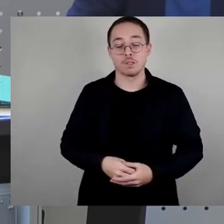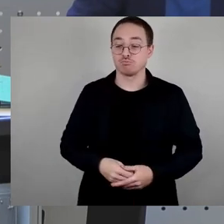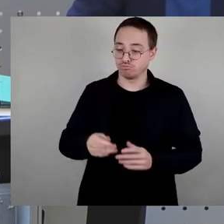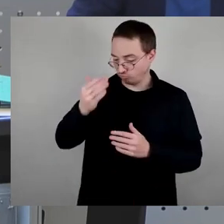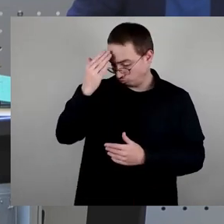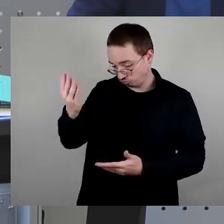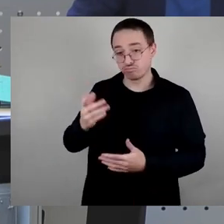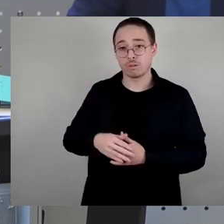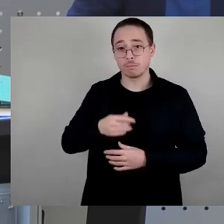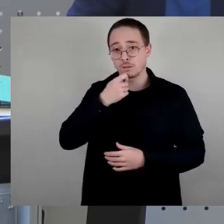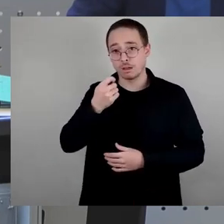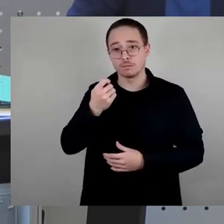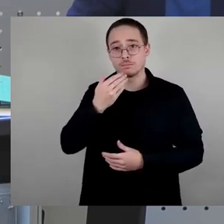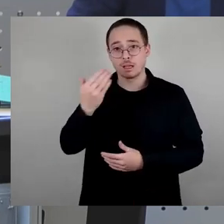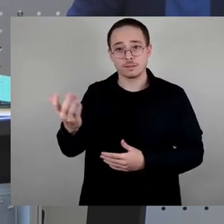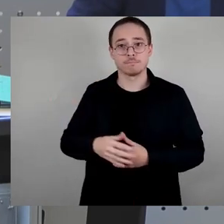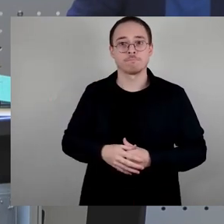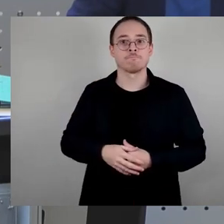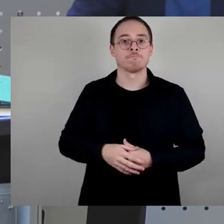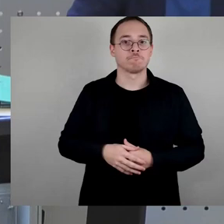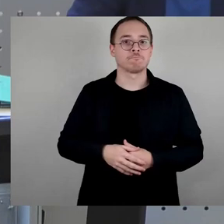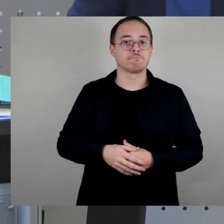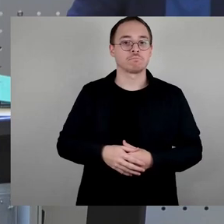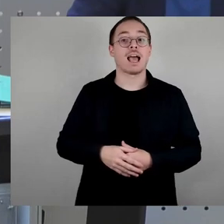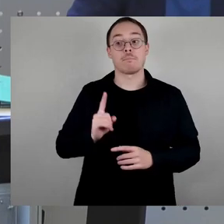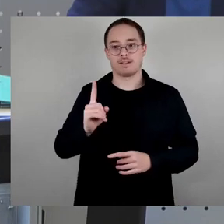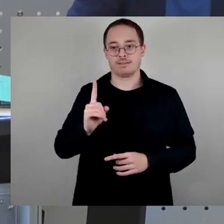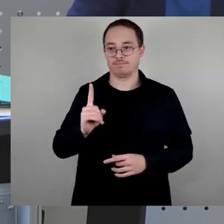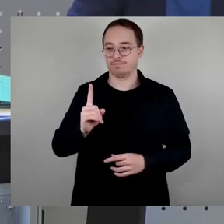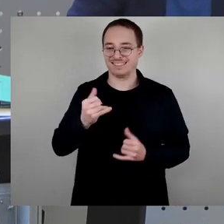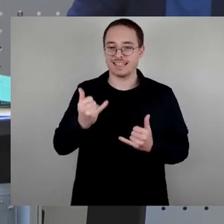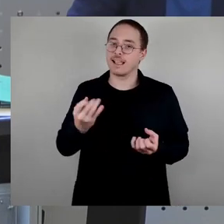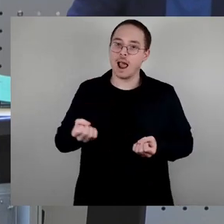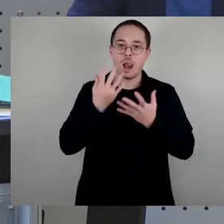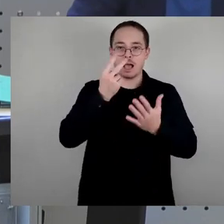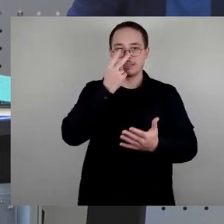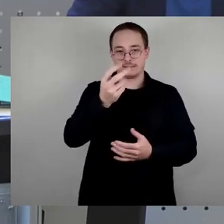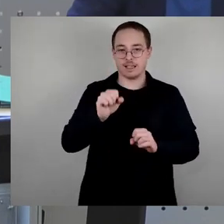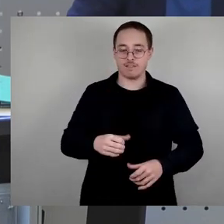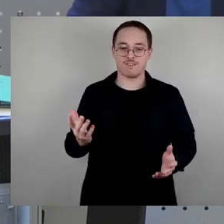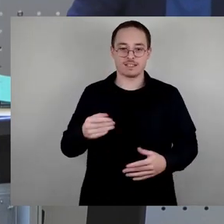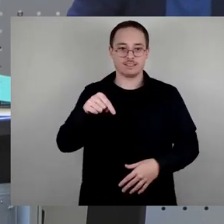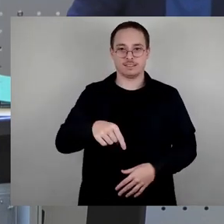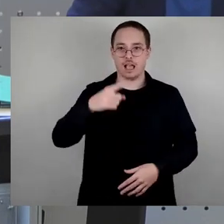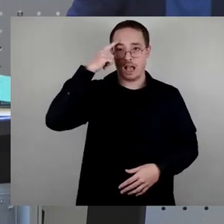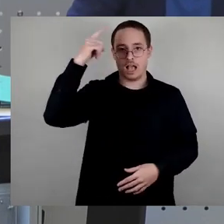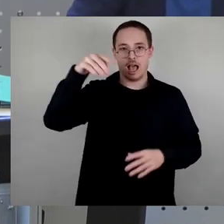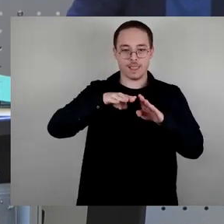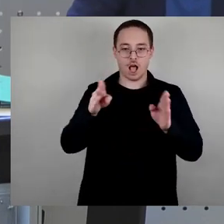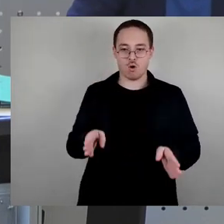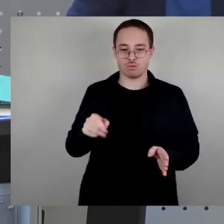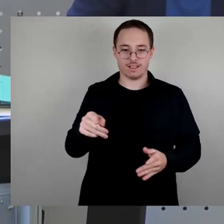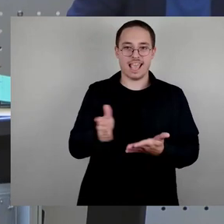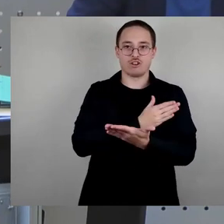konnte, zeigt deutlich, dass der 13. Februar offenbar bei den Entscheidungsträgern im Rathaus eben nicht den Stellenwert, nicht die Priorität hat,